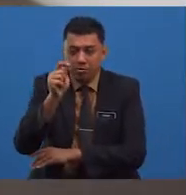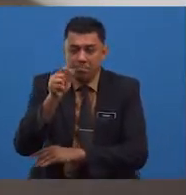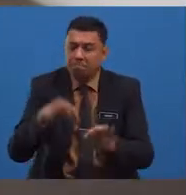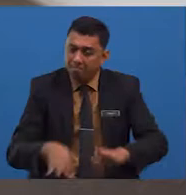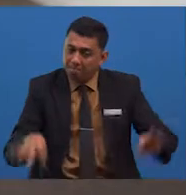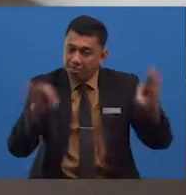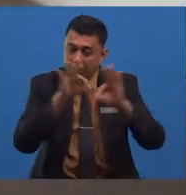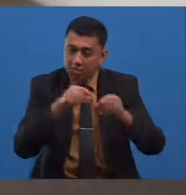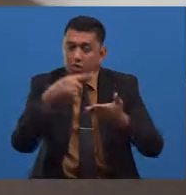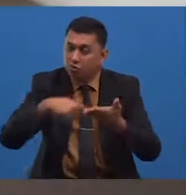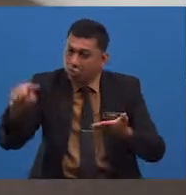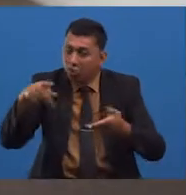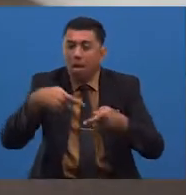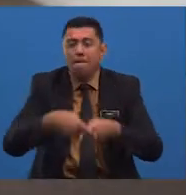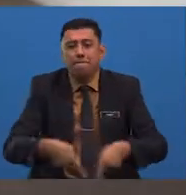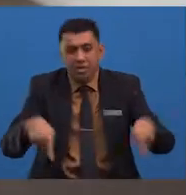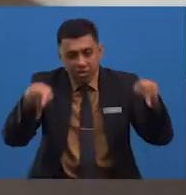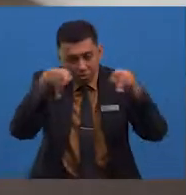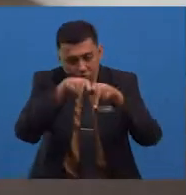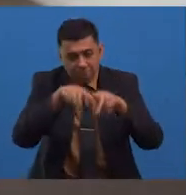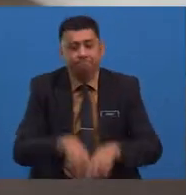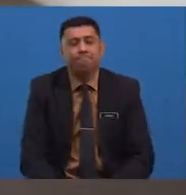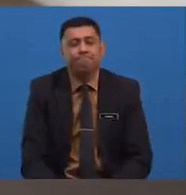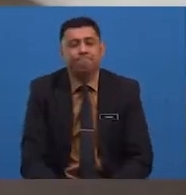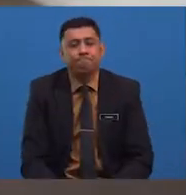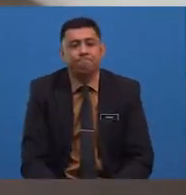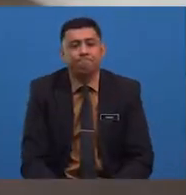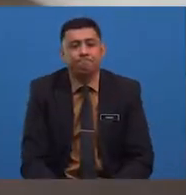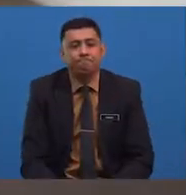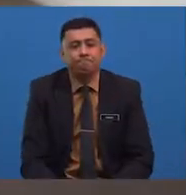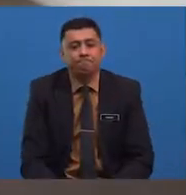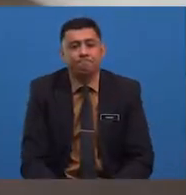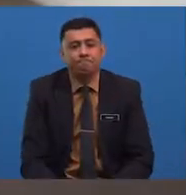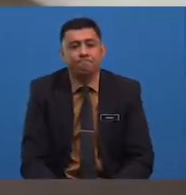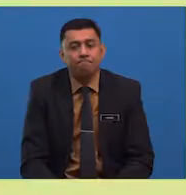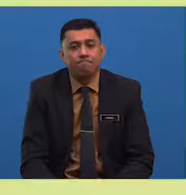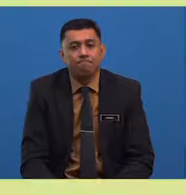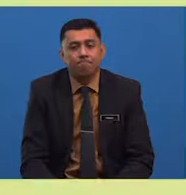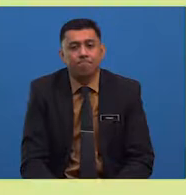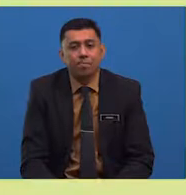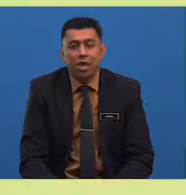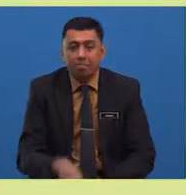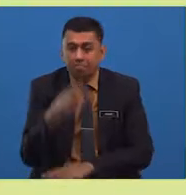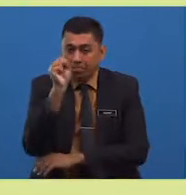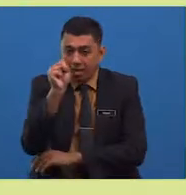sesuatu peristiwa. Mari kita ke komponen sinopsis.